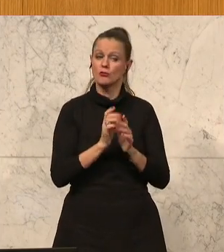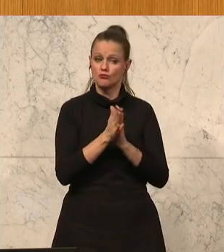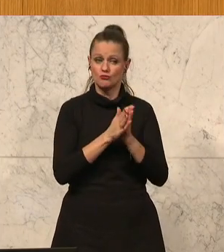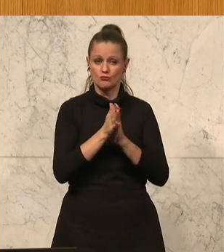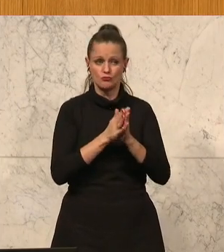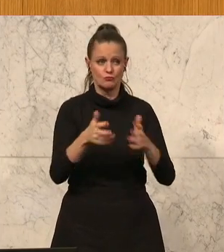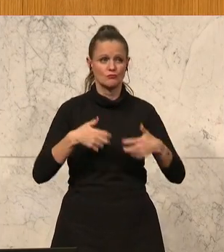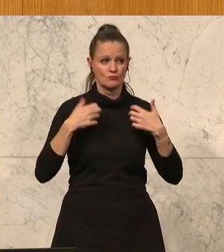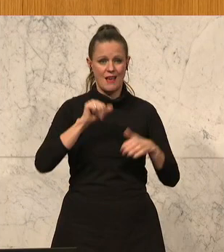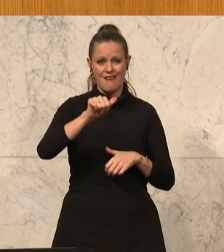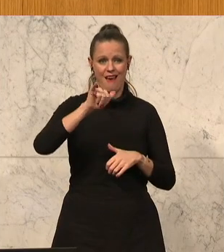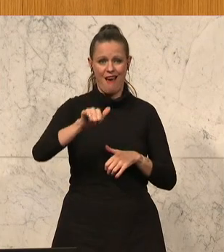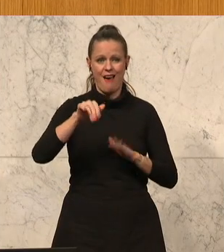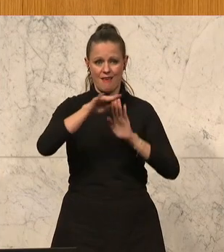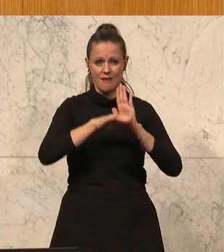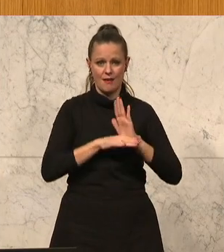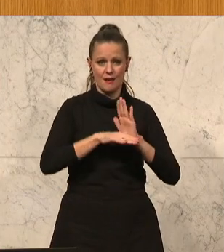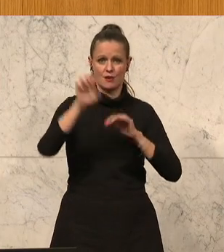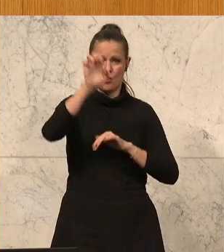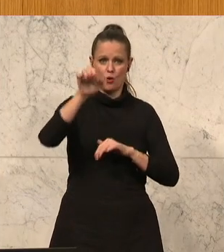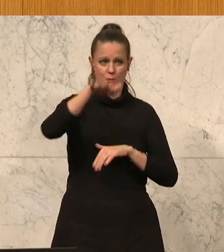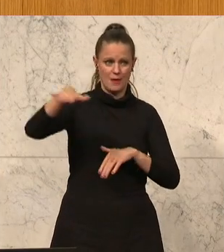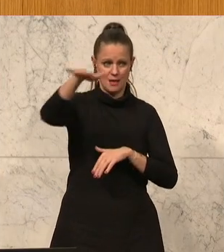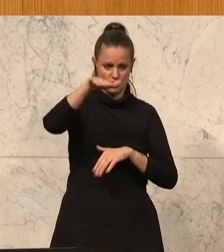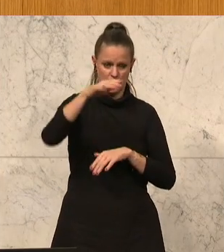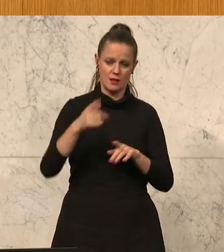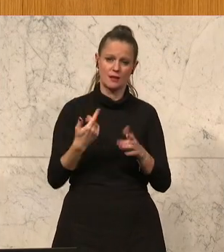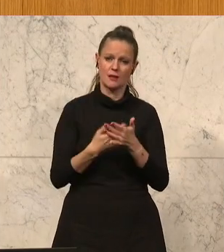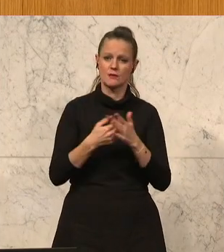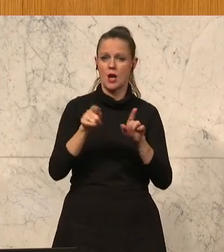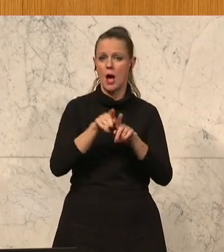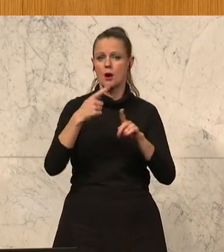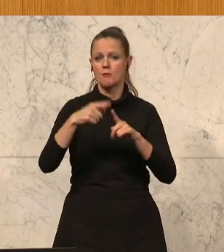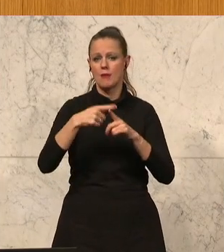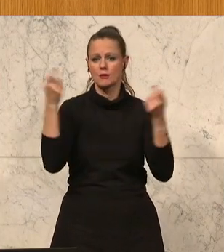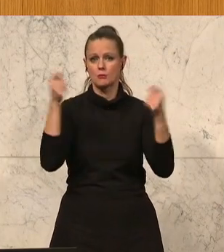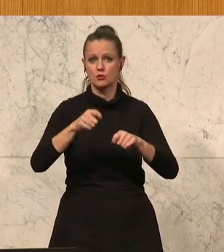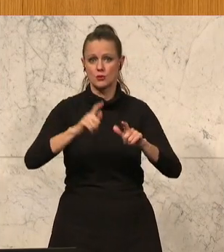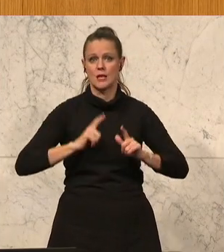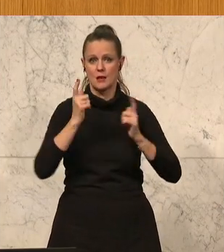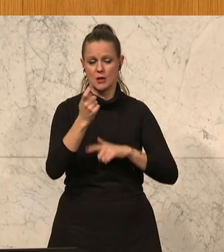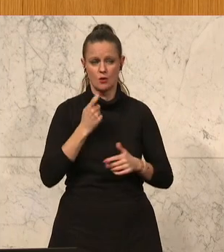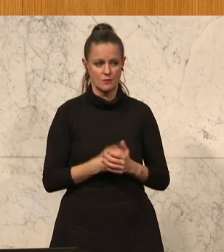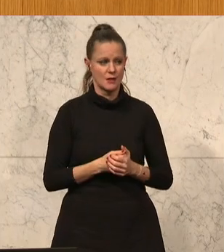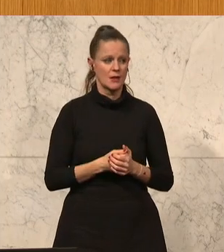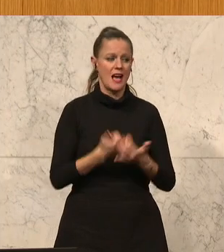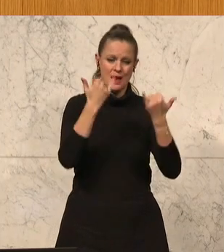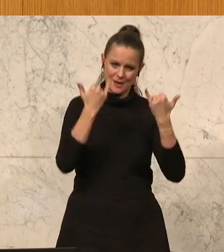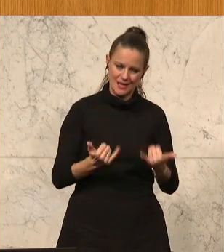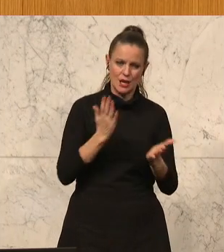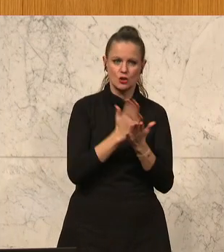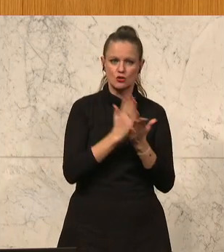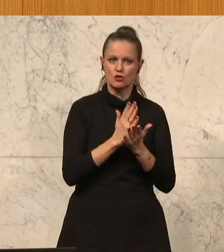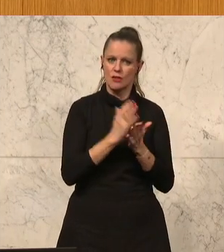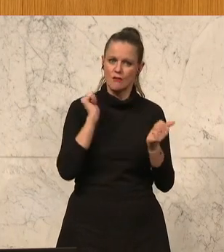dem AI-Act auf europäischer Ebene und hoffen, dass wir auch hier zeitnah einen Beschluss erleben werden. Wir treffen aber jetzt schon die